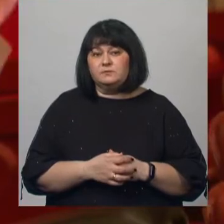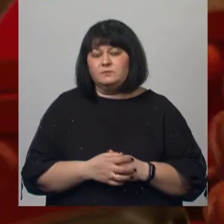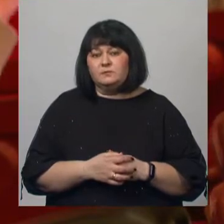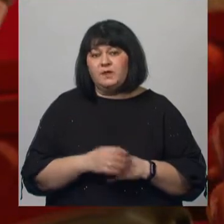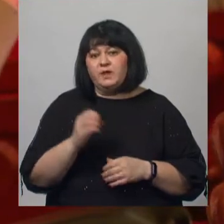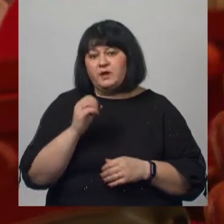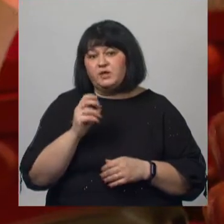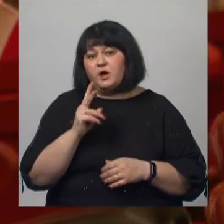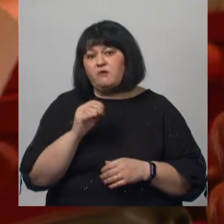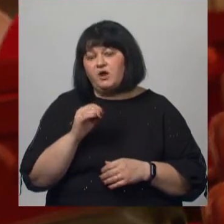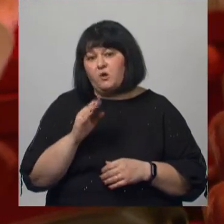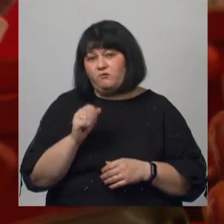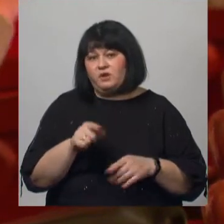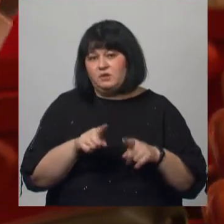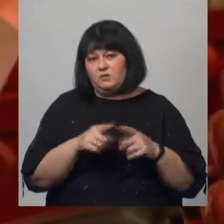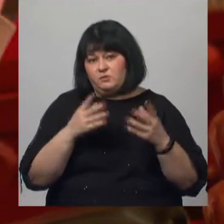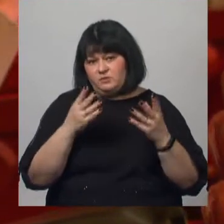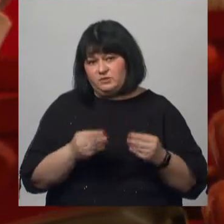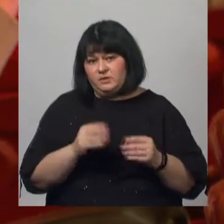Екатерина Ковалева, Эдуард Горелов. Такой день на Мире Белогорье. АПЛОДИСМЕНТЫ